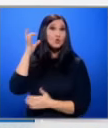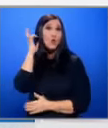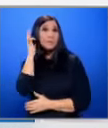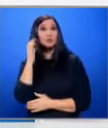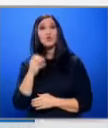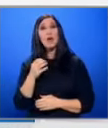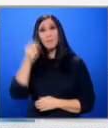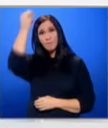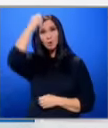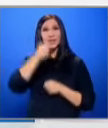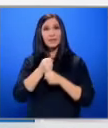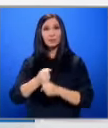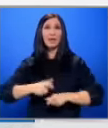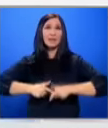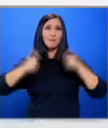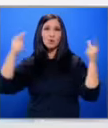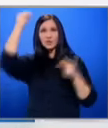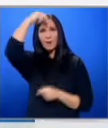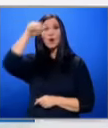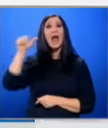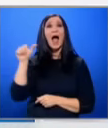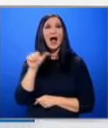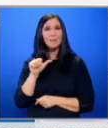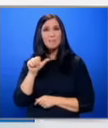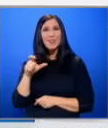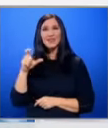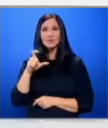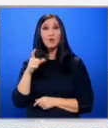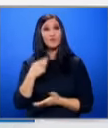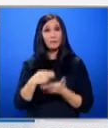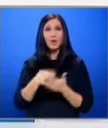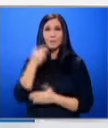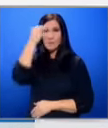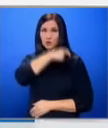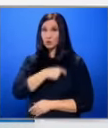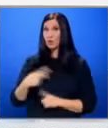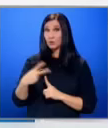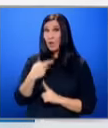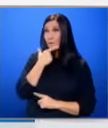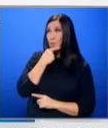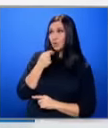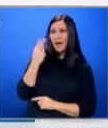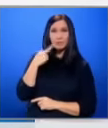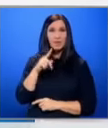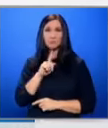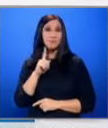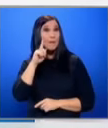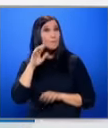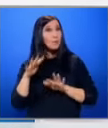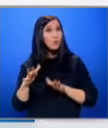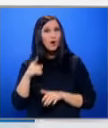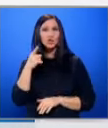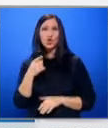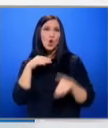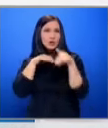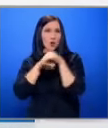депутатката от Демократична България Елбена Симеонова Тя потвърди пред ТБНТ Че познава британеца Но не е предполагала, че